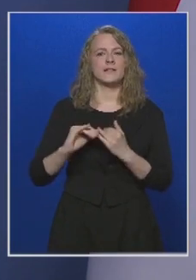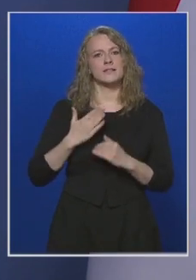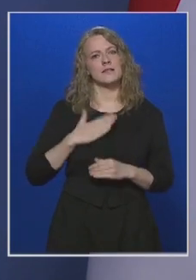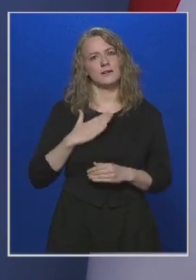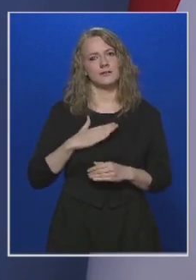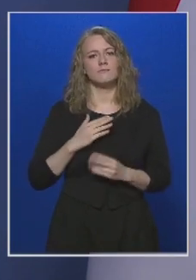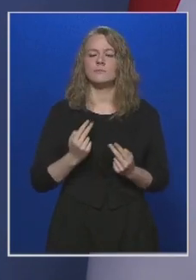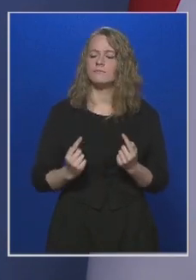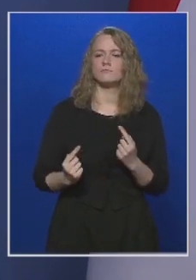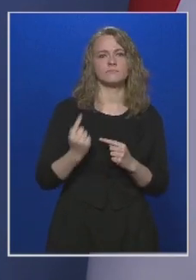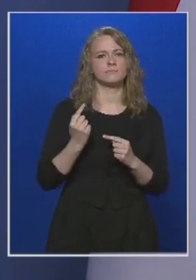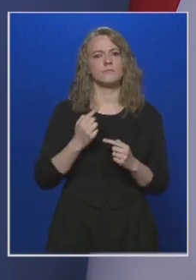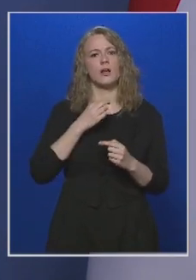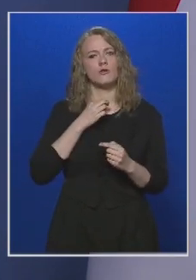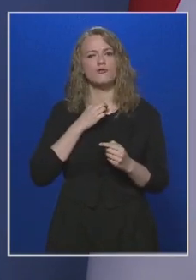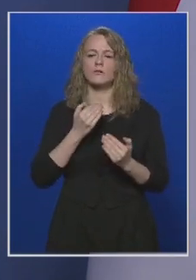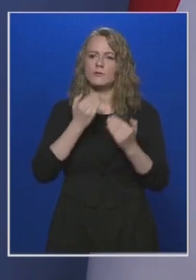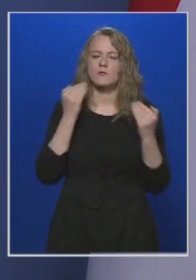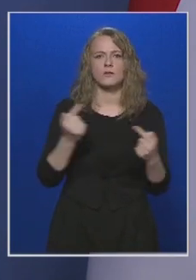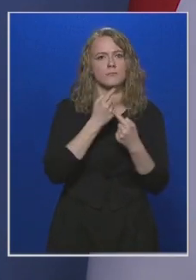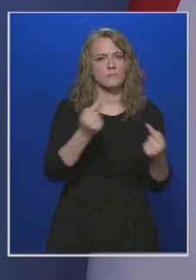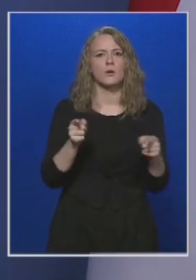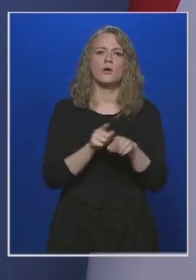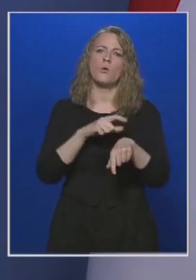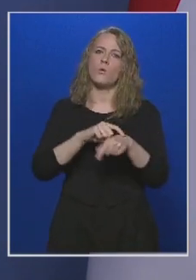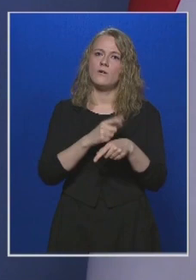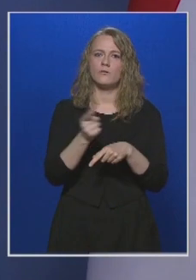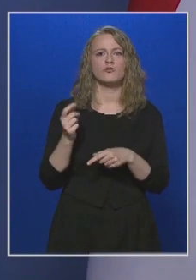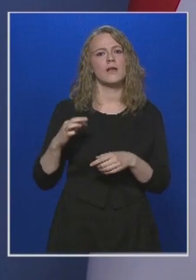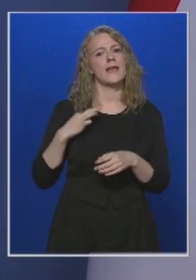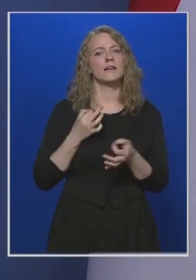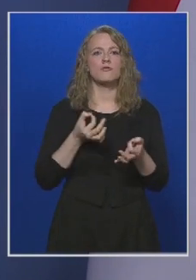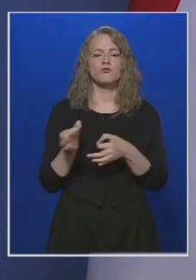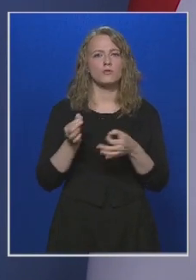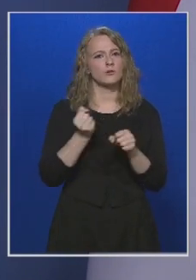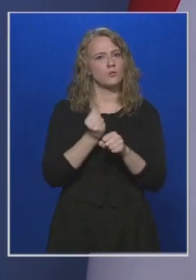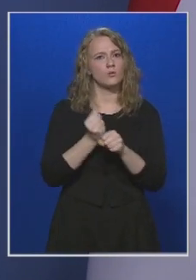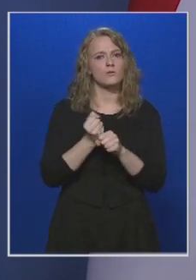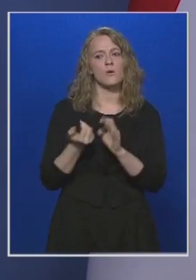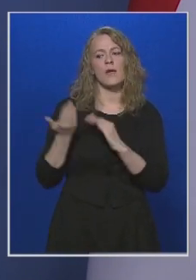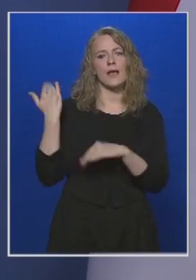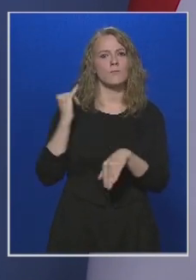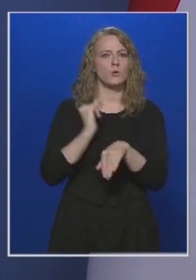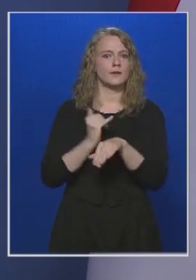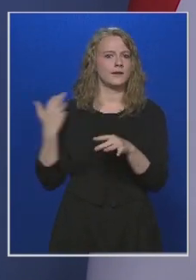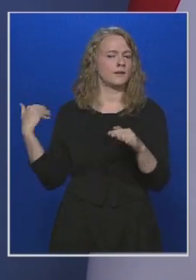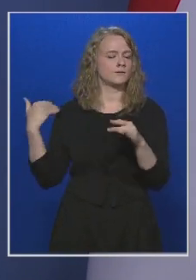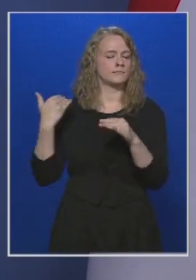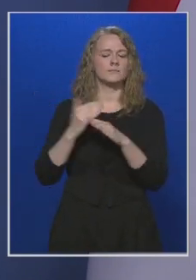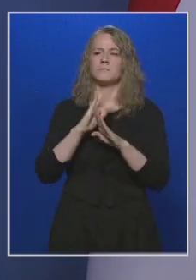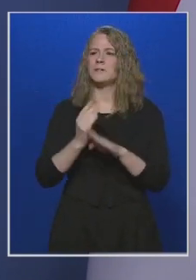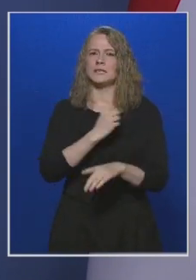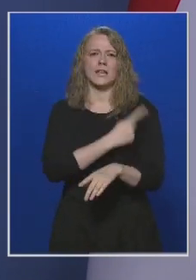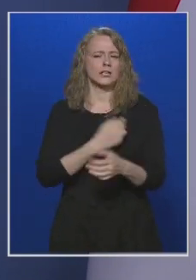különös hangsúlyal köszönetet mondani azoknak az orvosoknak, egészségügyi dolgozóknak, akik az elmúlt hetekben mindenrejüket